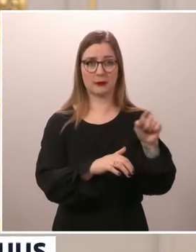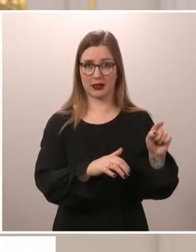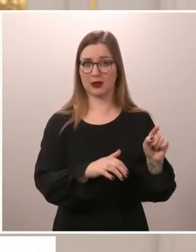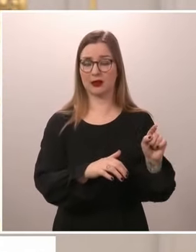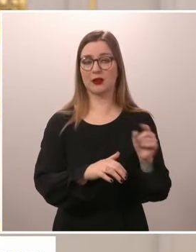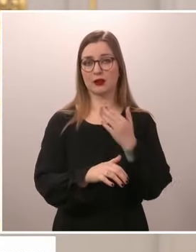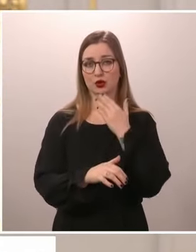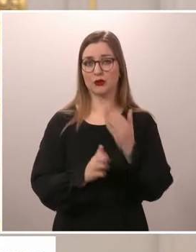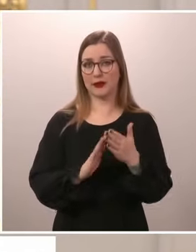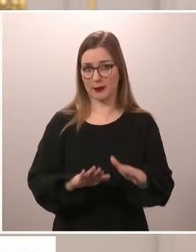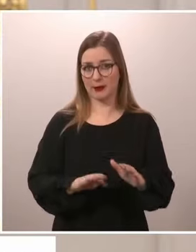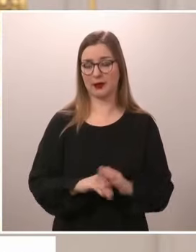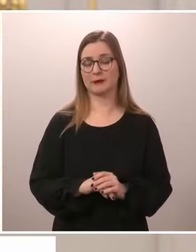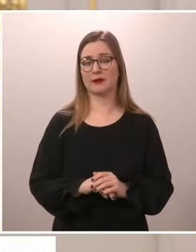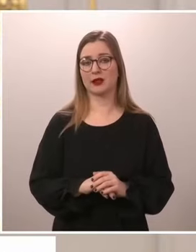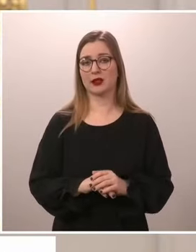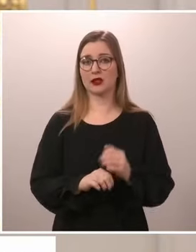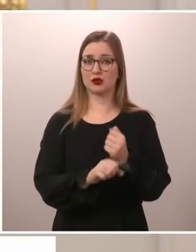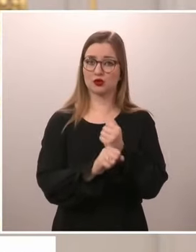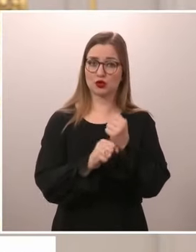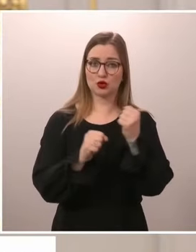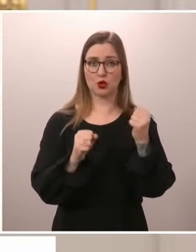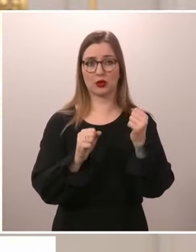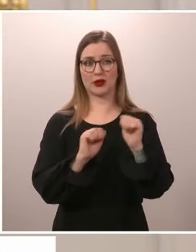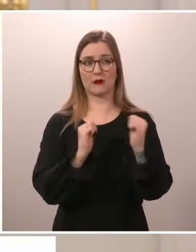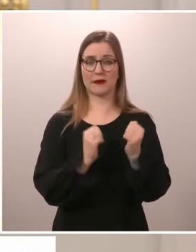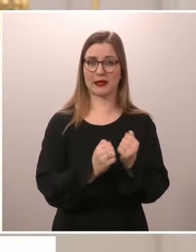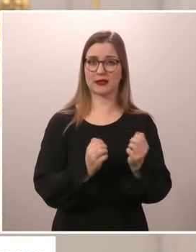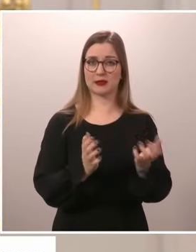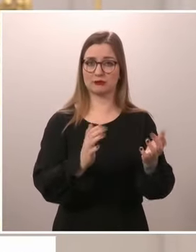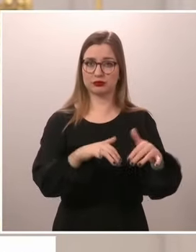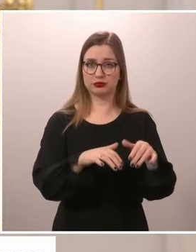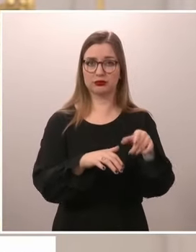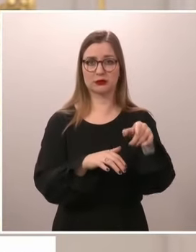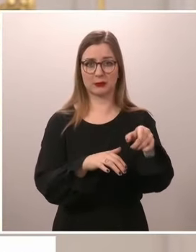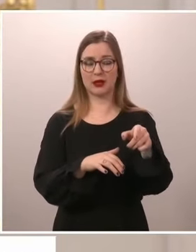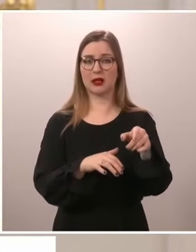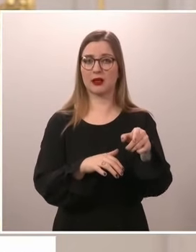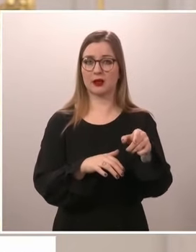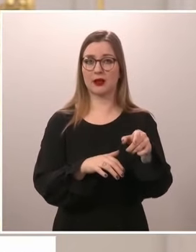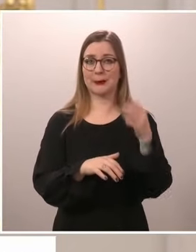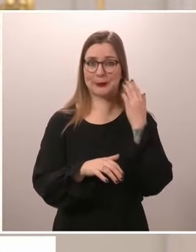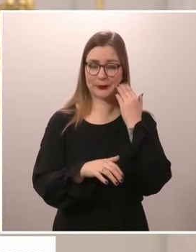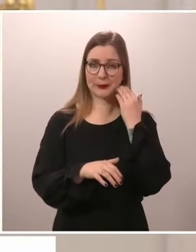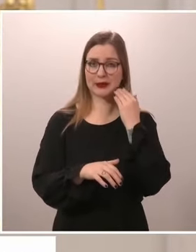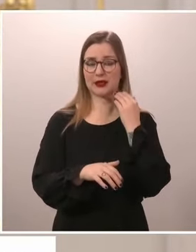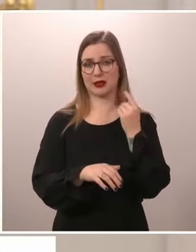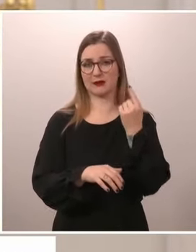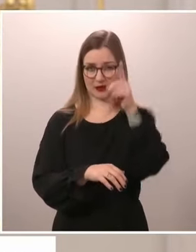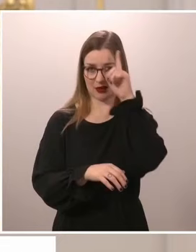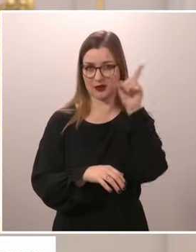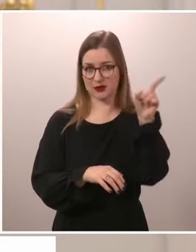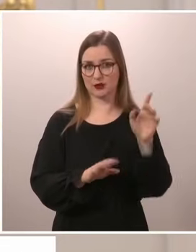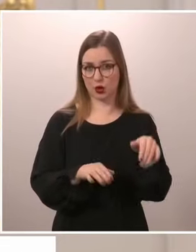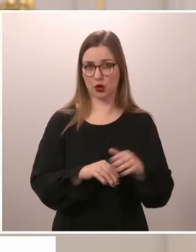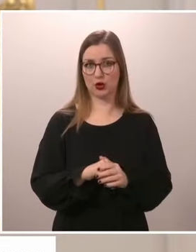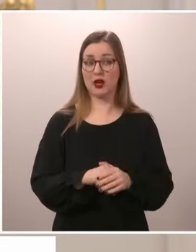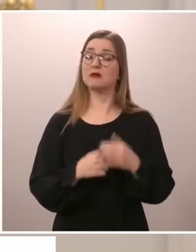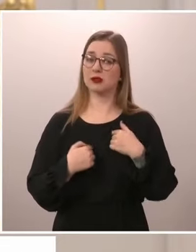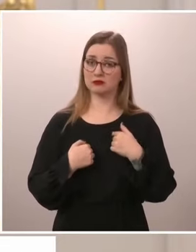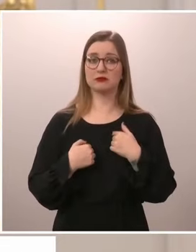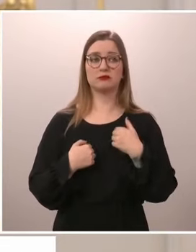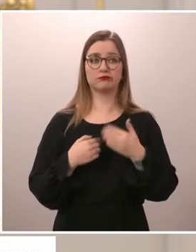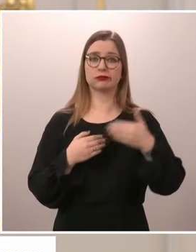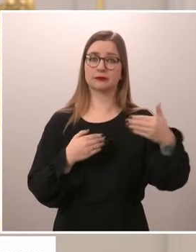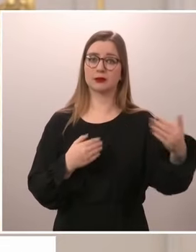större konferenser som just jag var på i München en annan. Men jag kommer nu aktivt att resa, det är självklart för att jag att